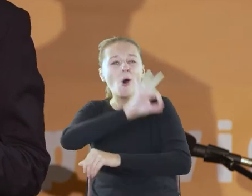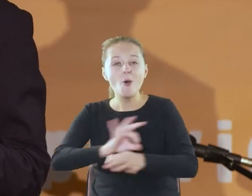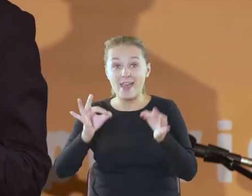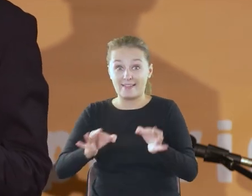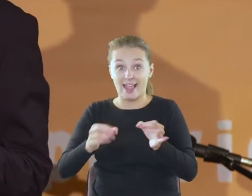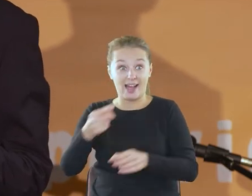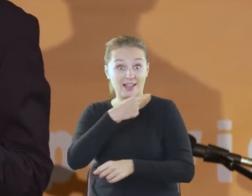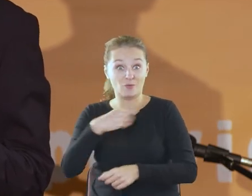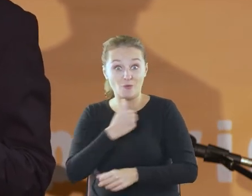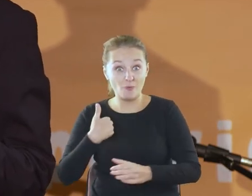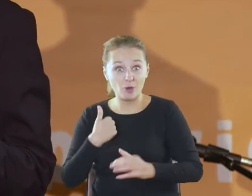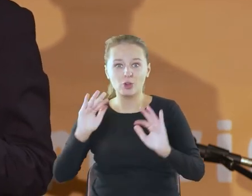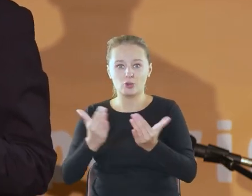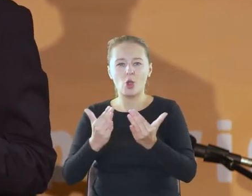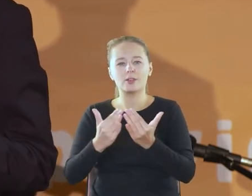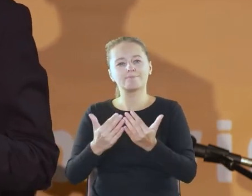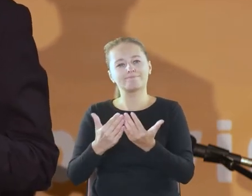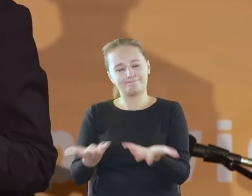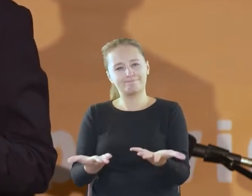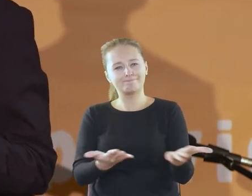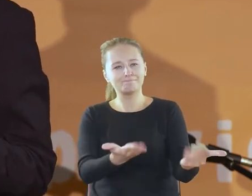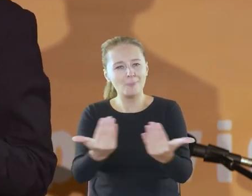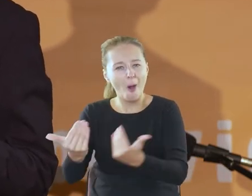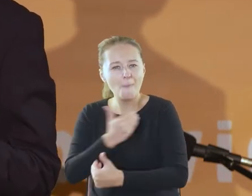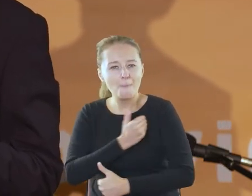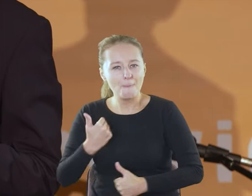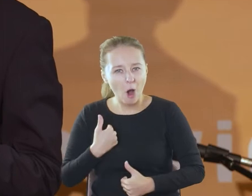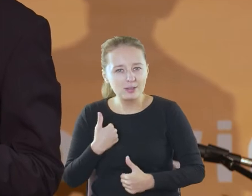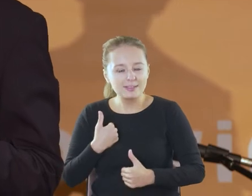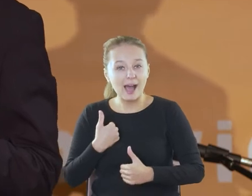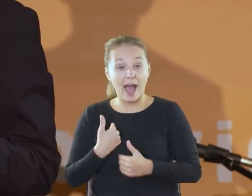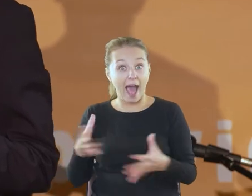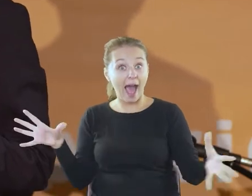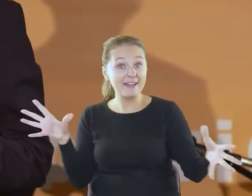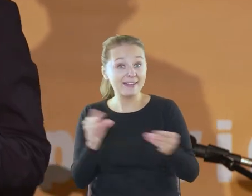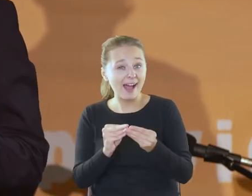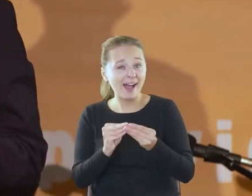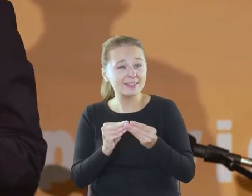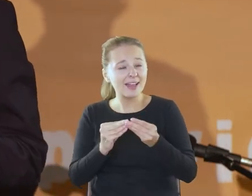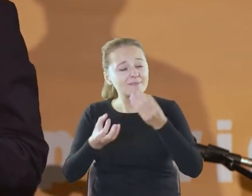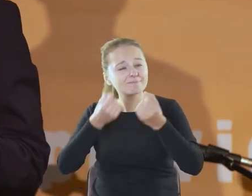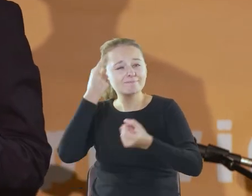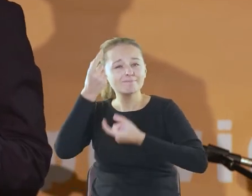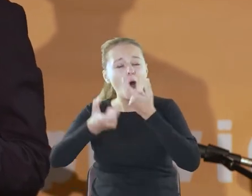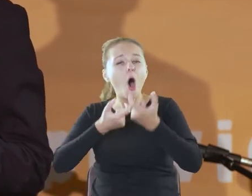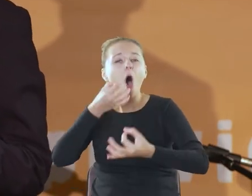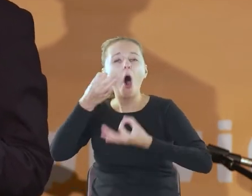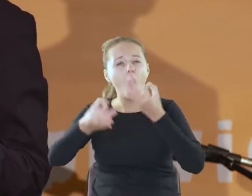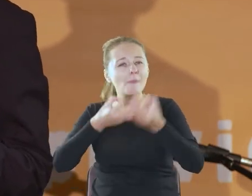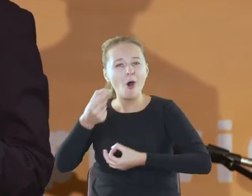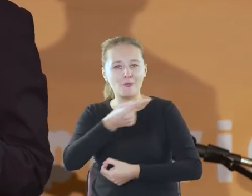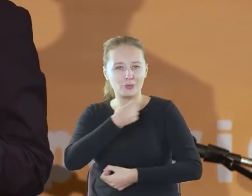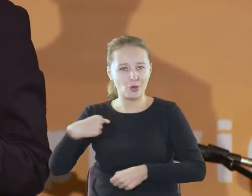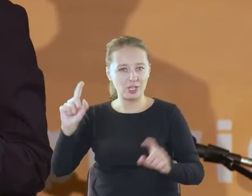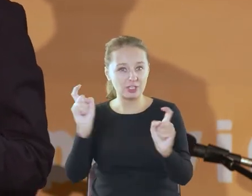w naszym kraju. To jest projekt Gościnna Polska. To jest projekt, w którym razem snujemy opowieść o naszym kraju,